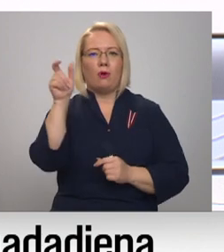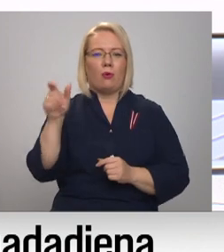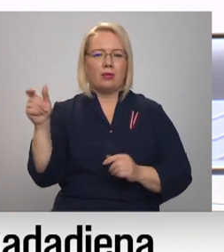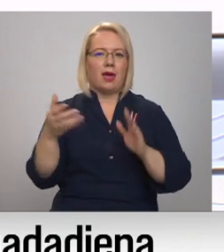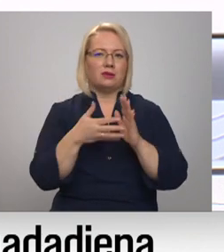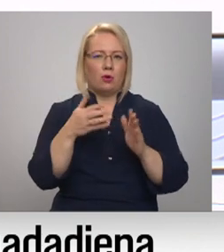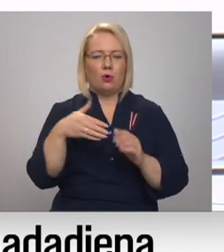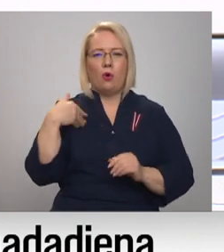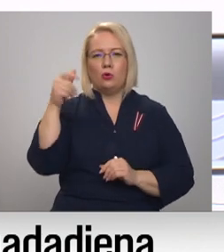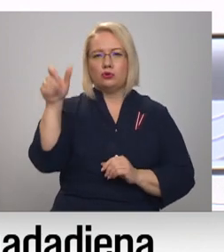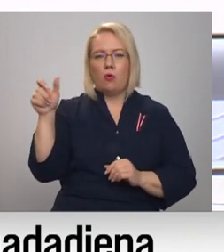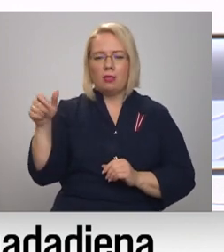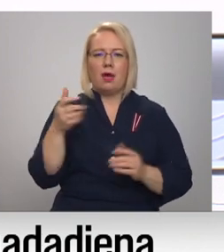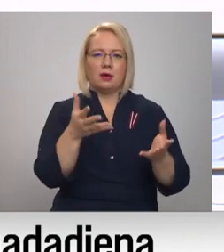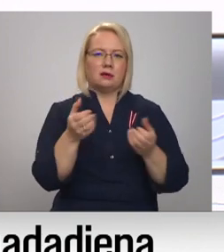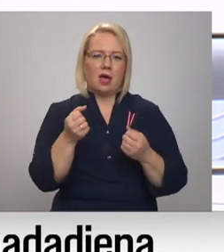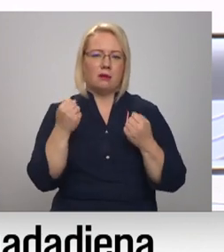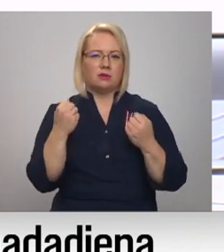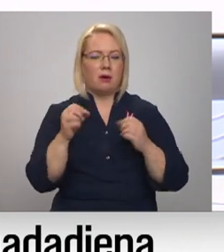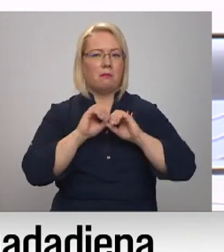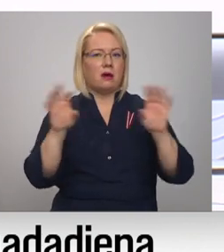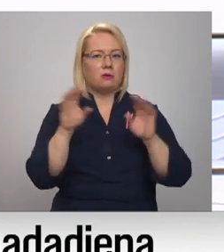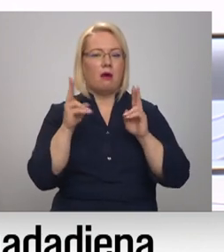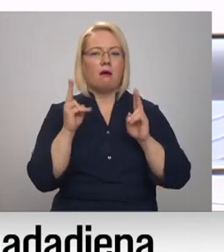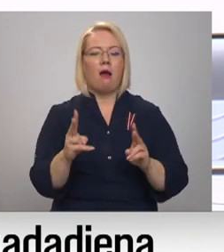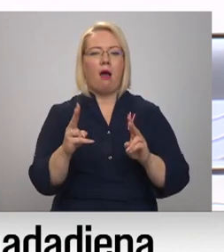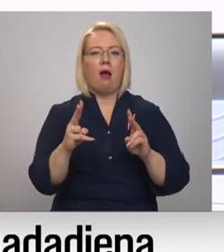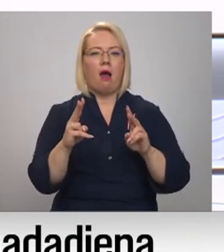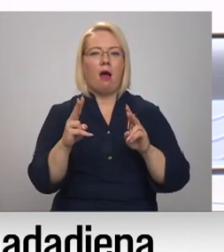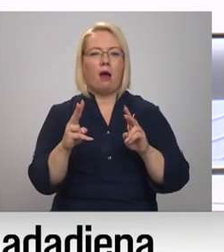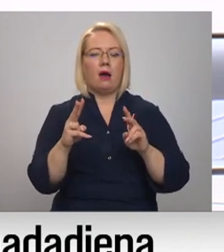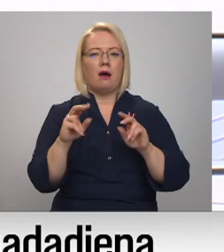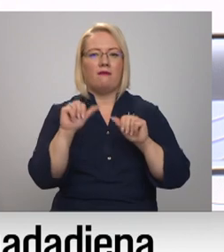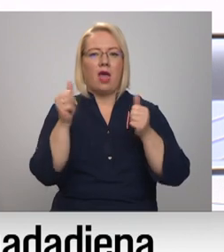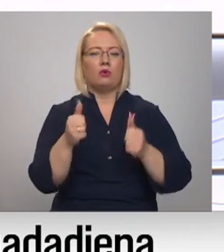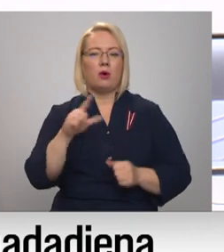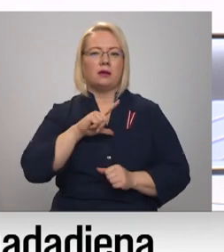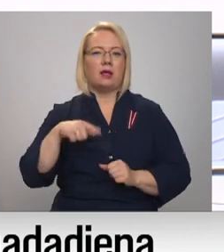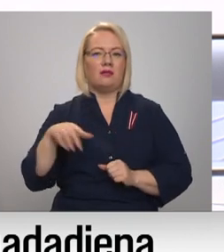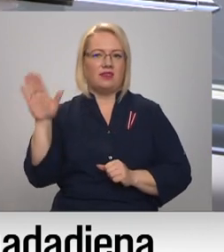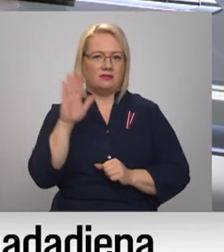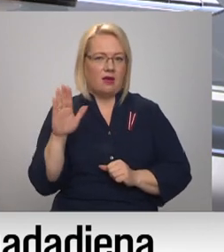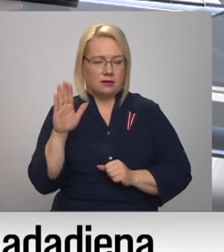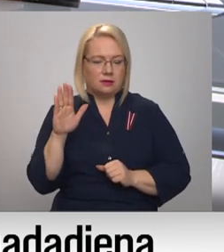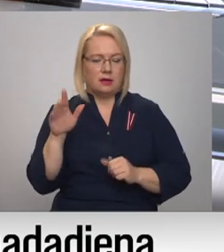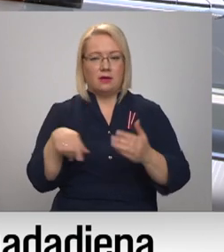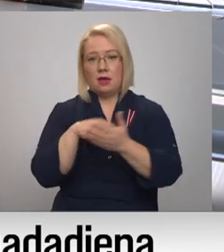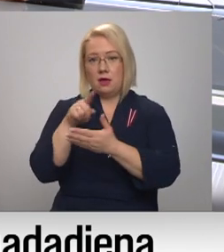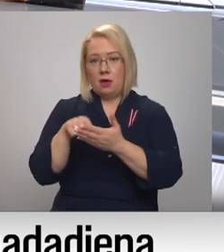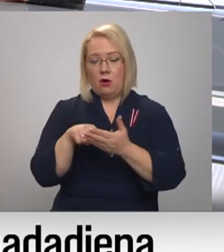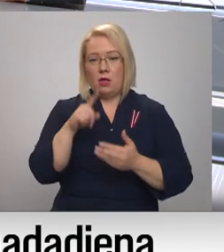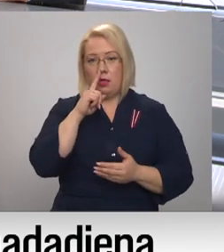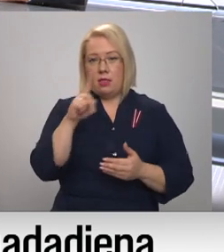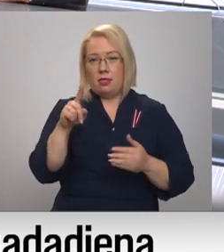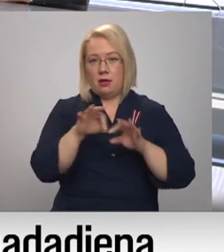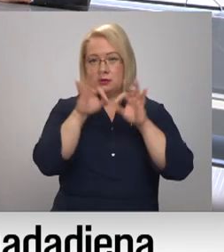skolnieki nonāk pie satura, kurš paskaidro, kā tad tapa Latvijas valsts. Jā, bet līdz ar šīs nedēļas sākumi ir